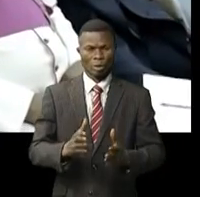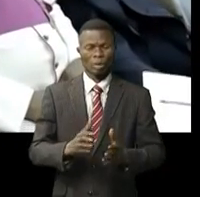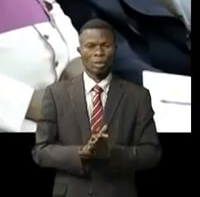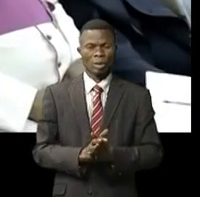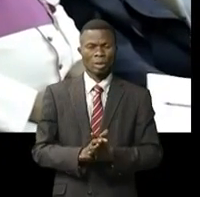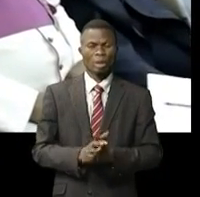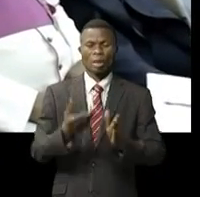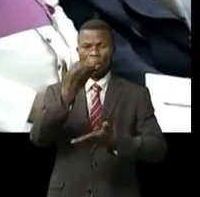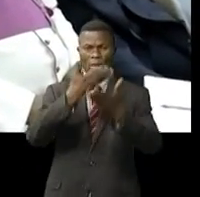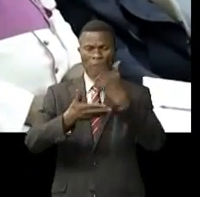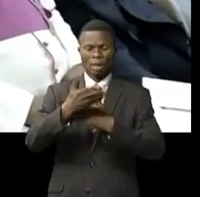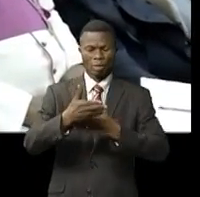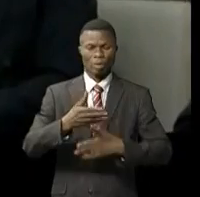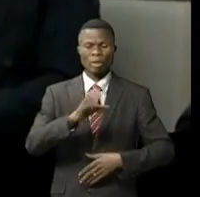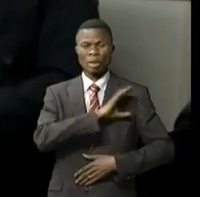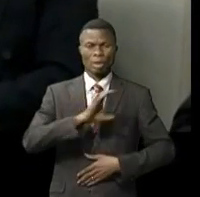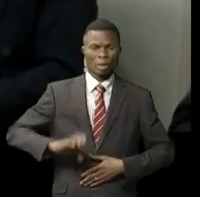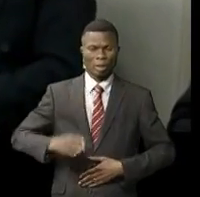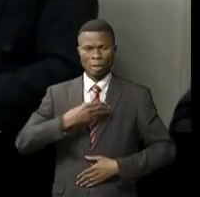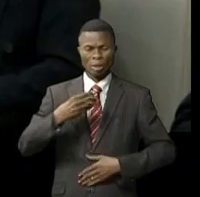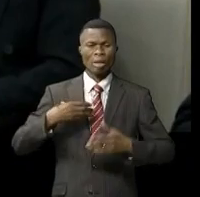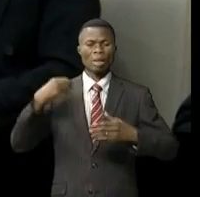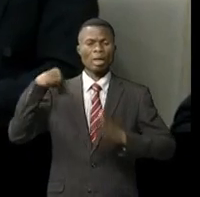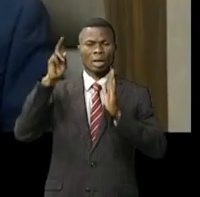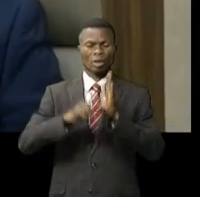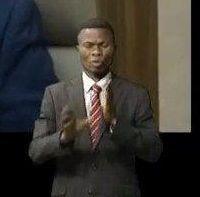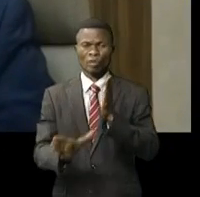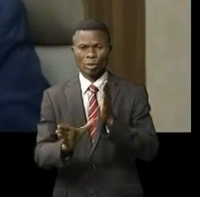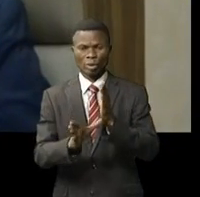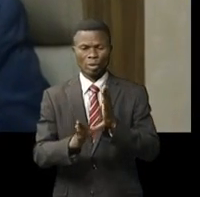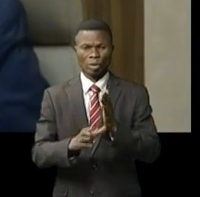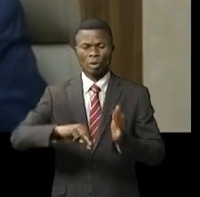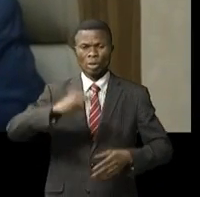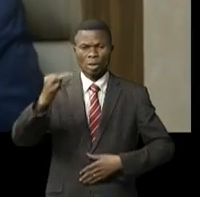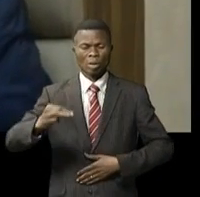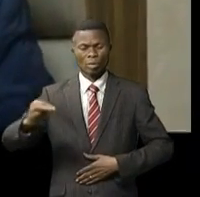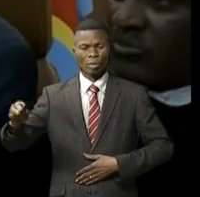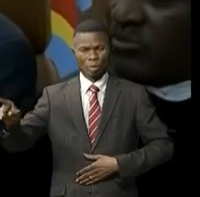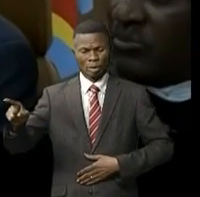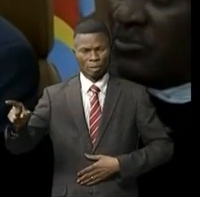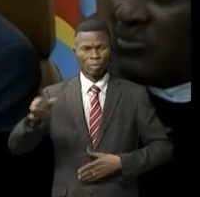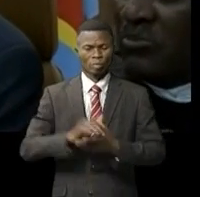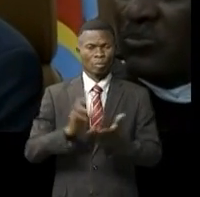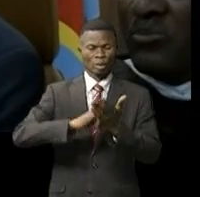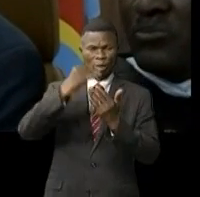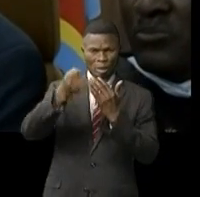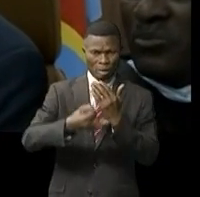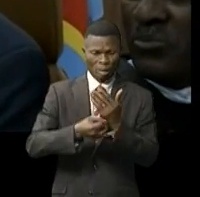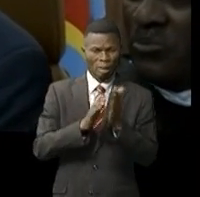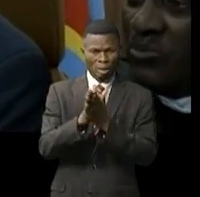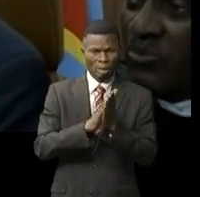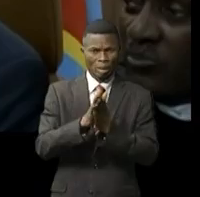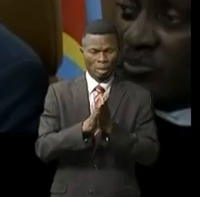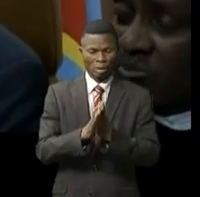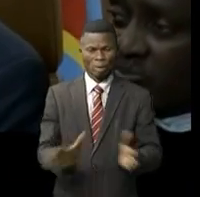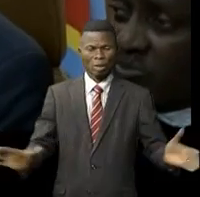représenté par monsieur christ ainsi que le gouverneur intérimaire du maniema idris mangala afani ces projets concernent